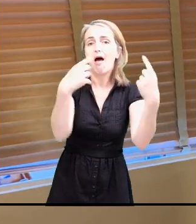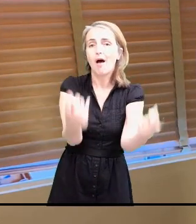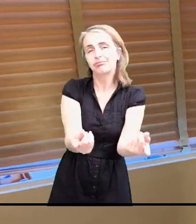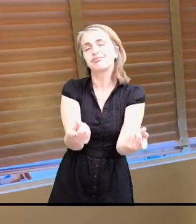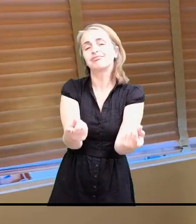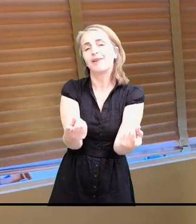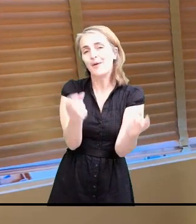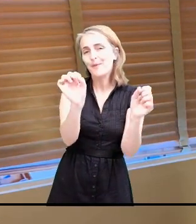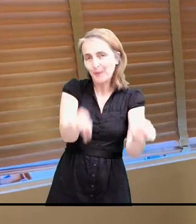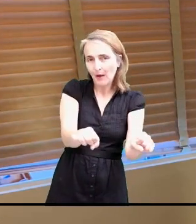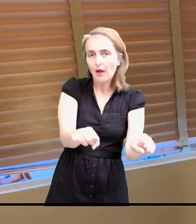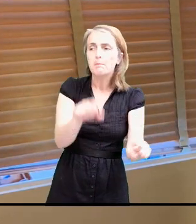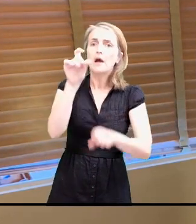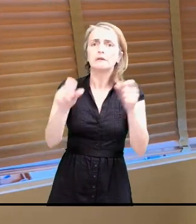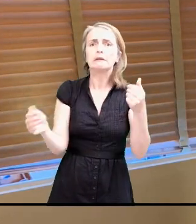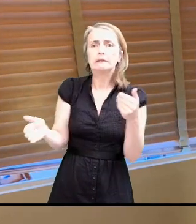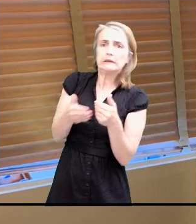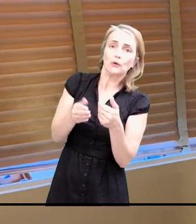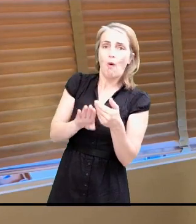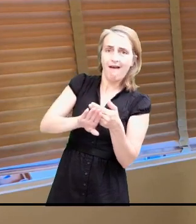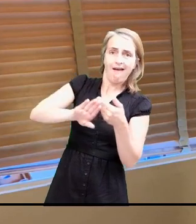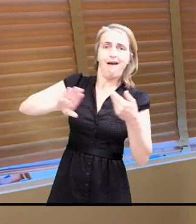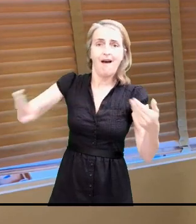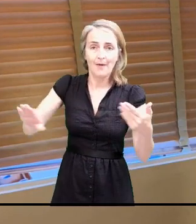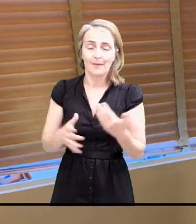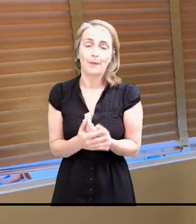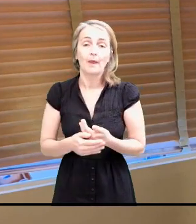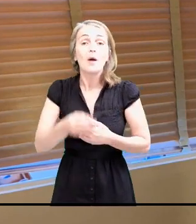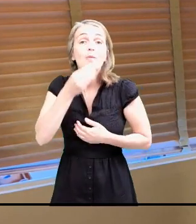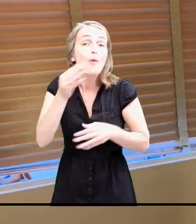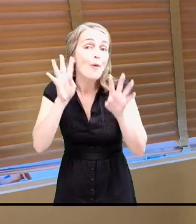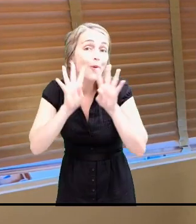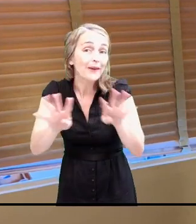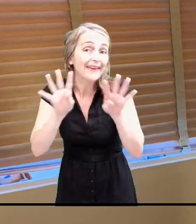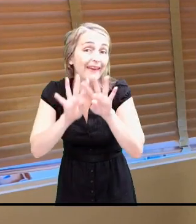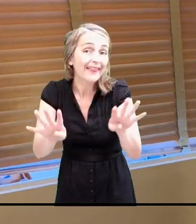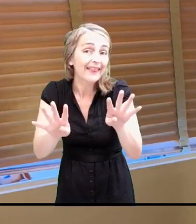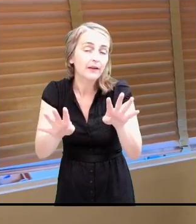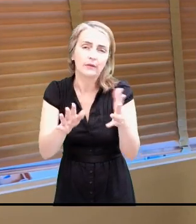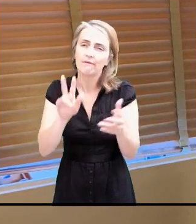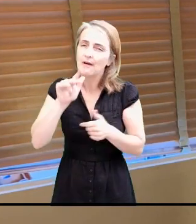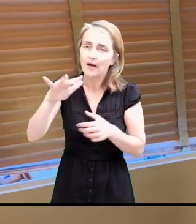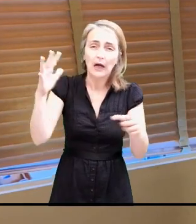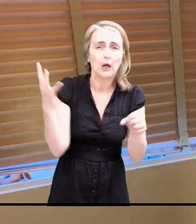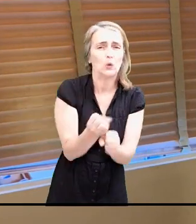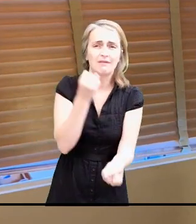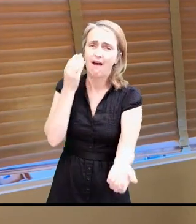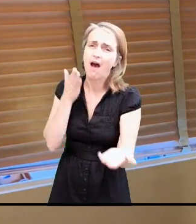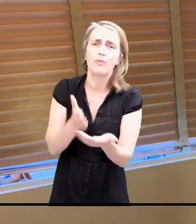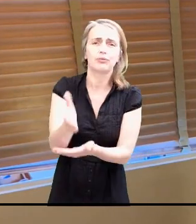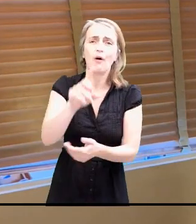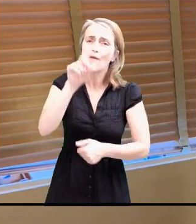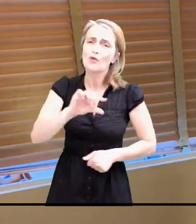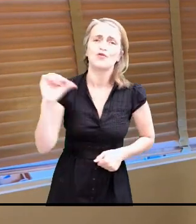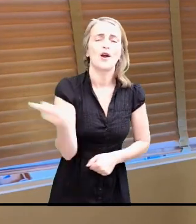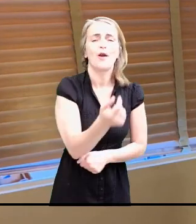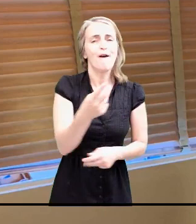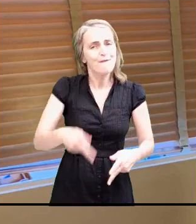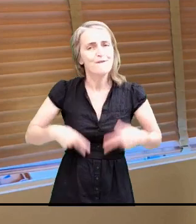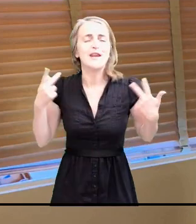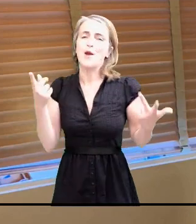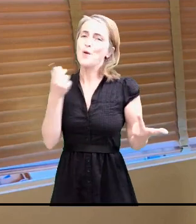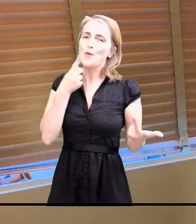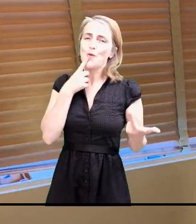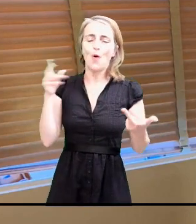Écartez-vous des autres. Je vous souhaite un bon week-end de la Pentecôte. On est en train de s'en sortir. Reprenons goût à la vie.